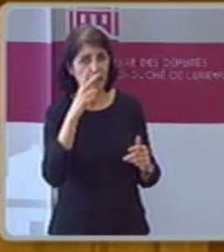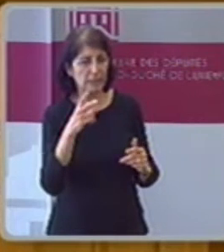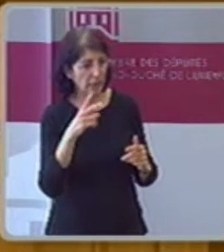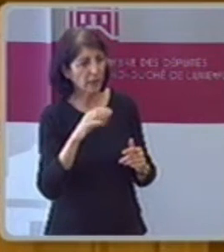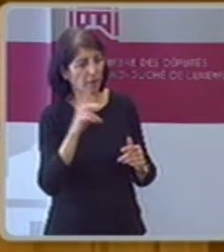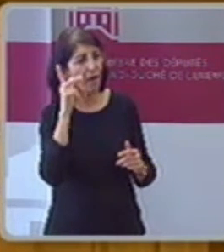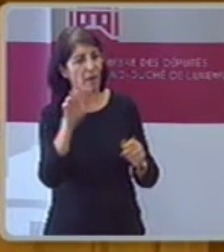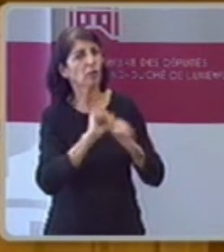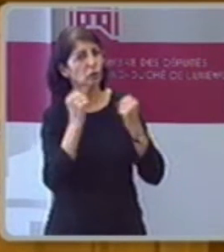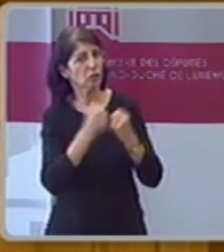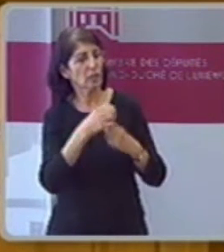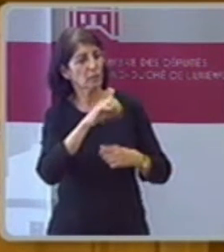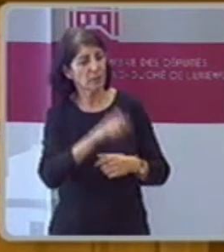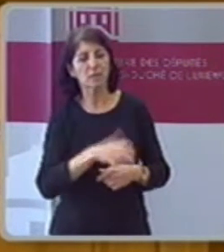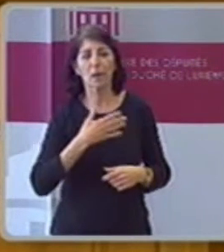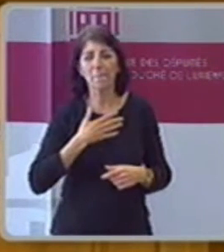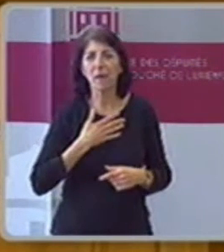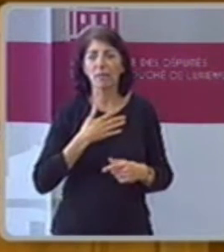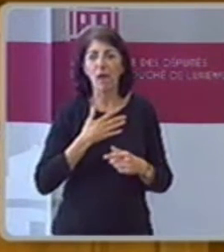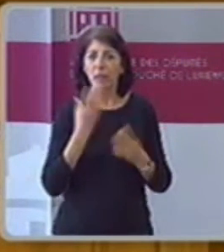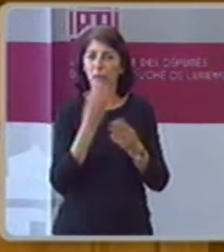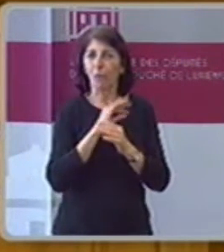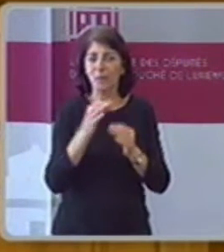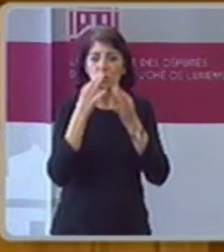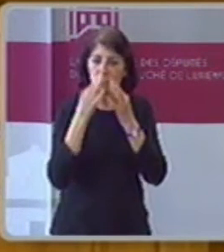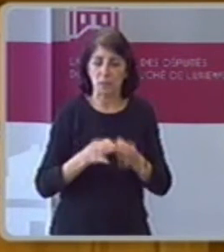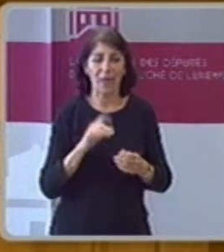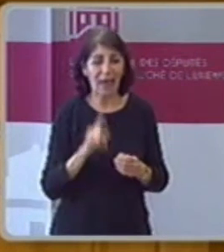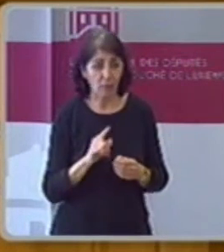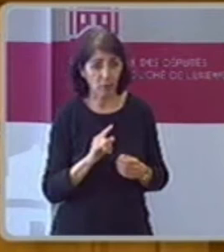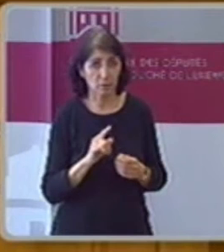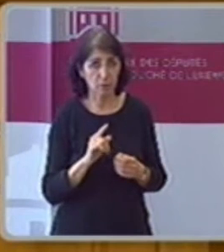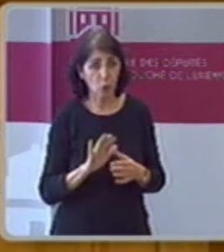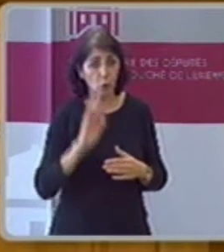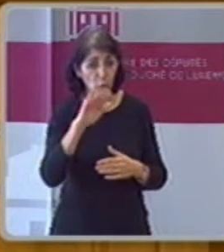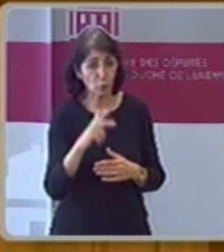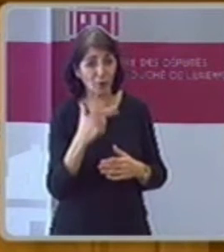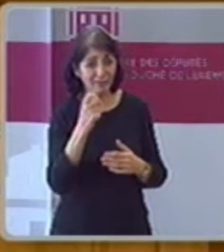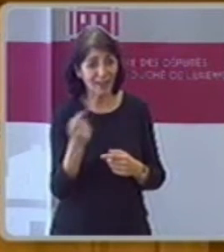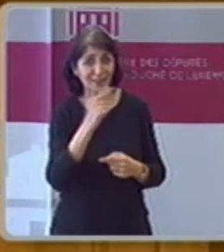schaffen wenn die schrauben nicht auf das das ist wenn